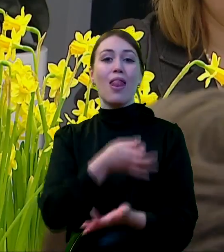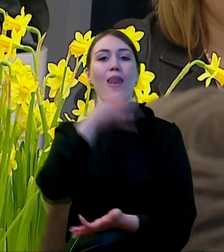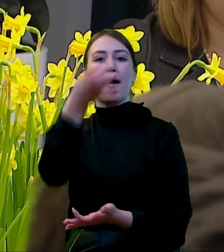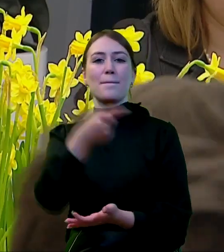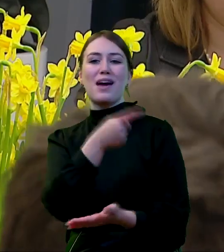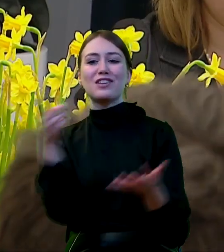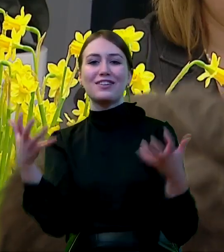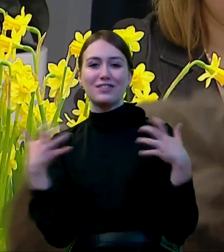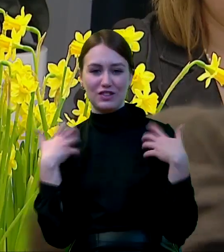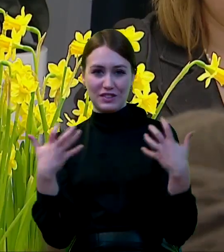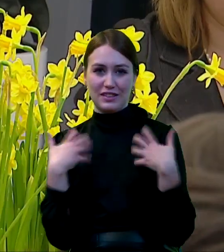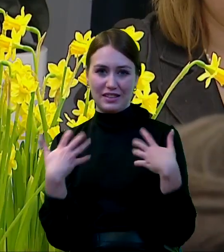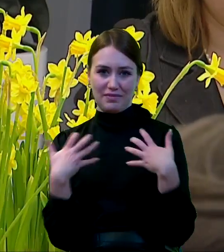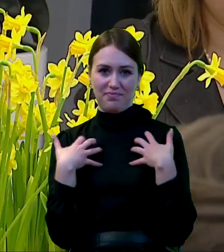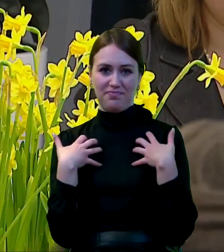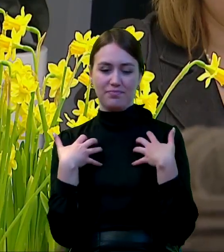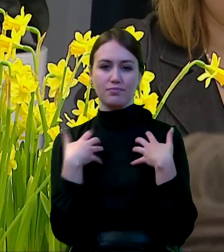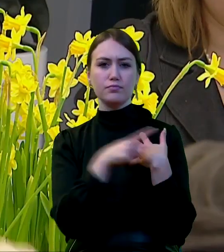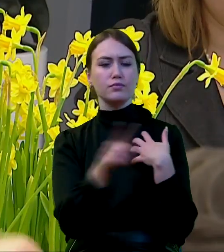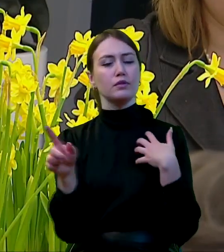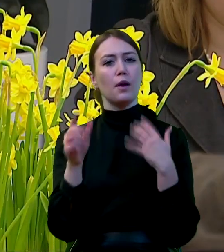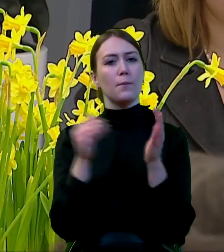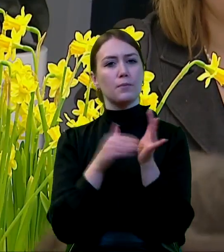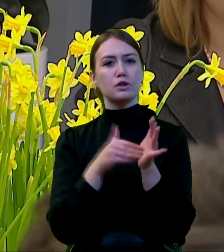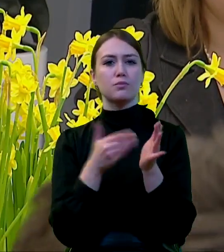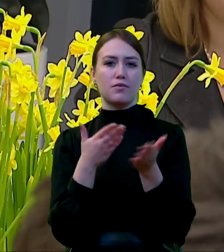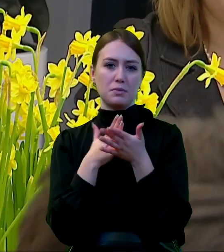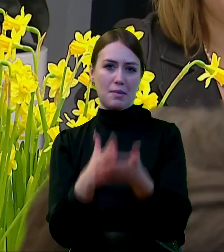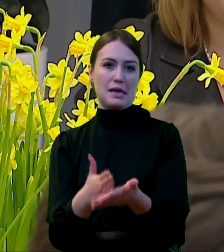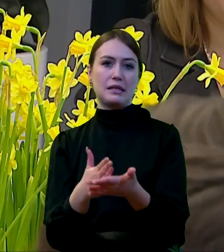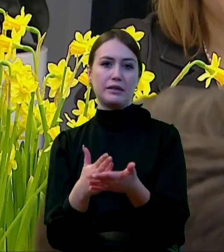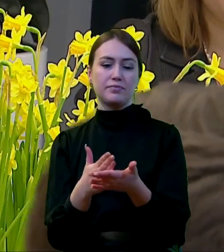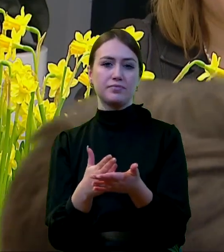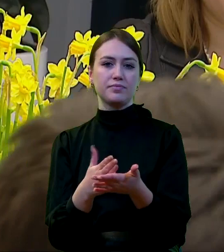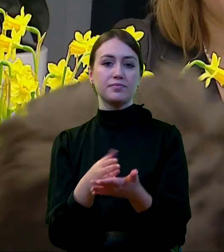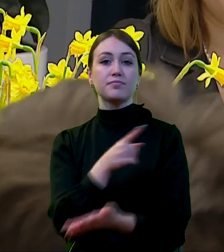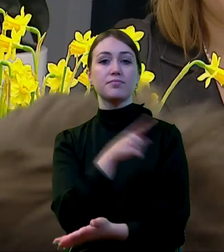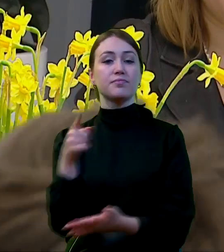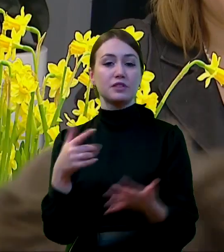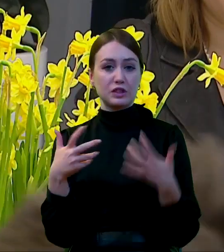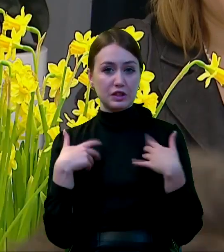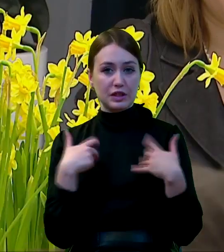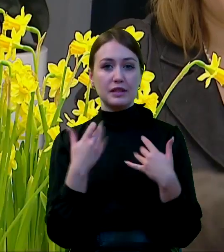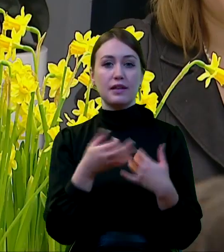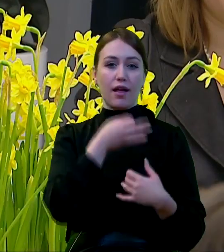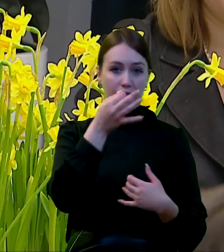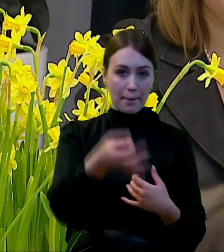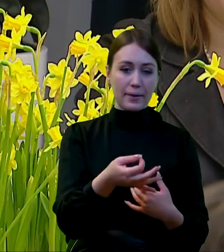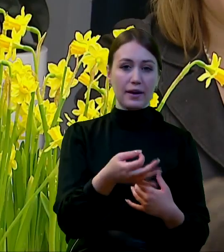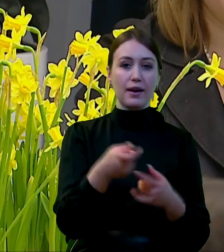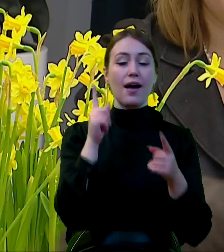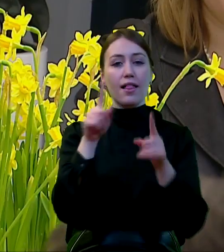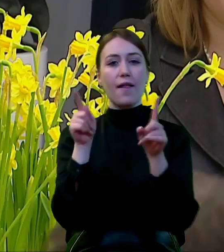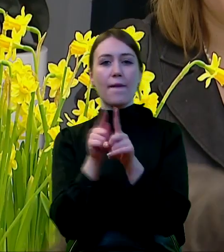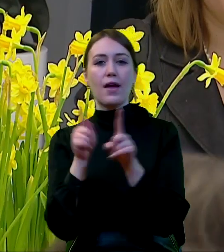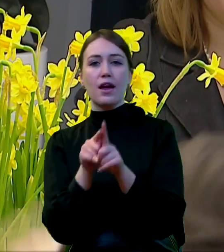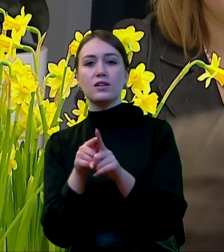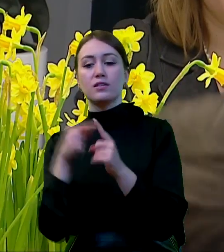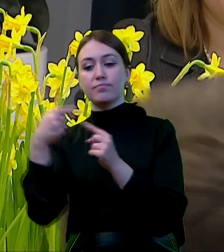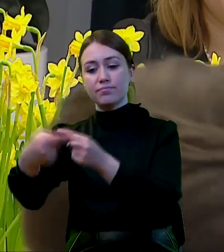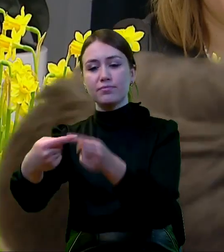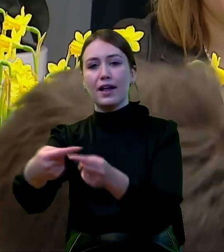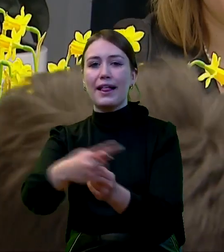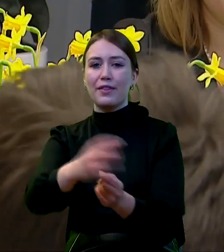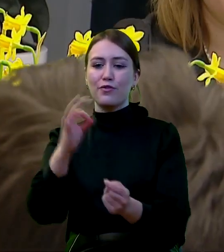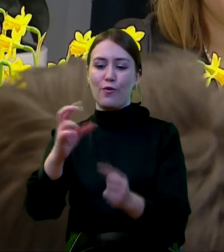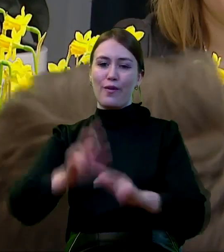losu tych, którzy tego wsparcia potrzebują. To jest poprawa ich losu, ale także poprawa losu